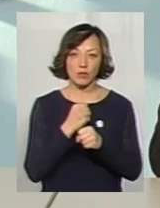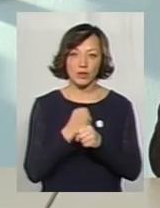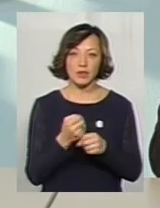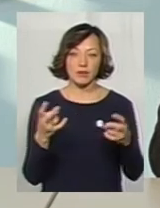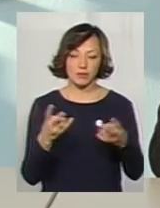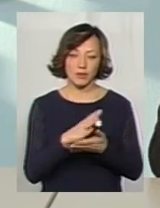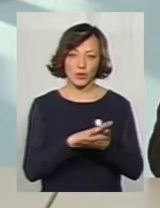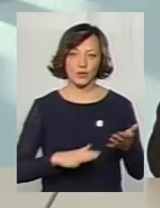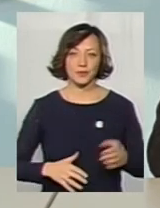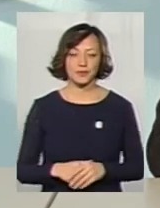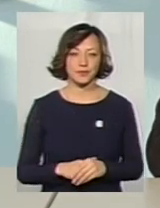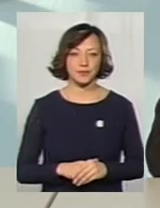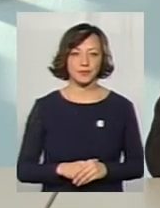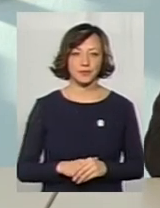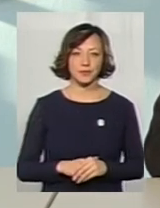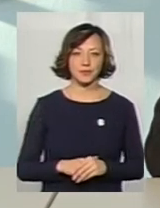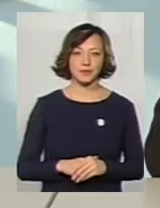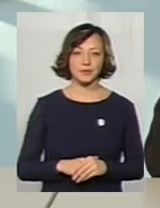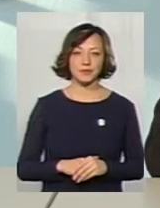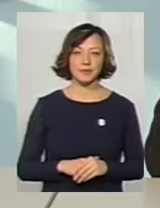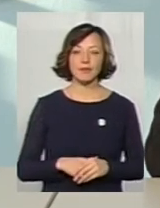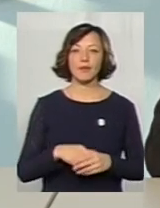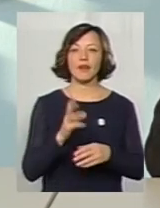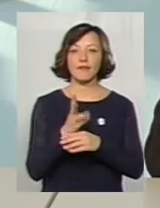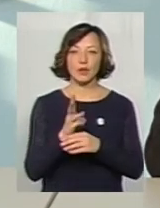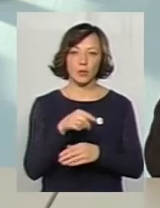якою працюємо. Дякую, прошу наступне відеопитання.